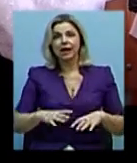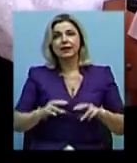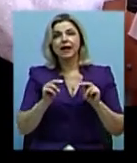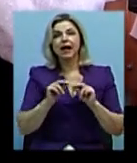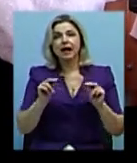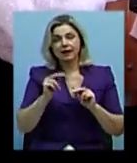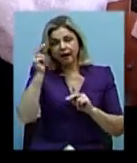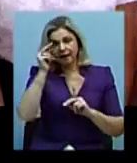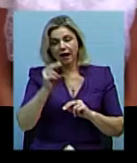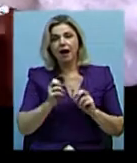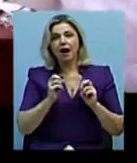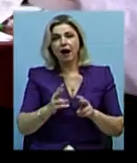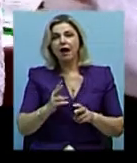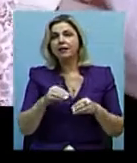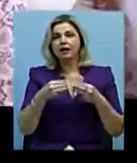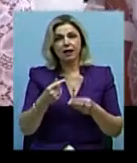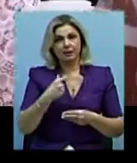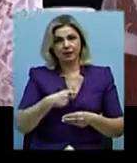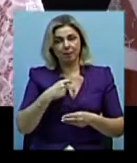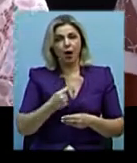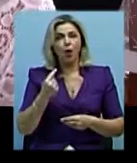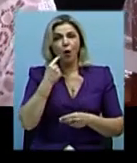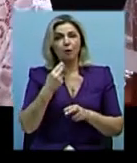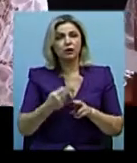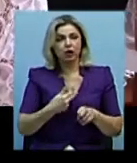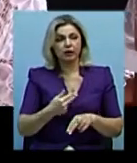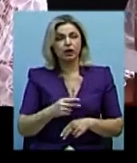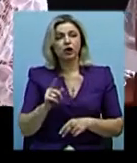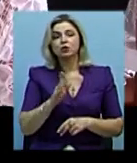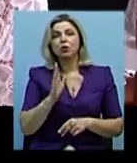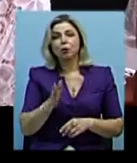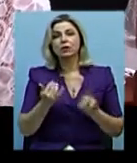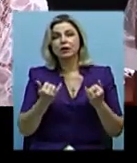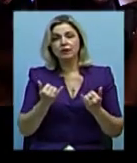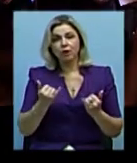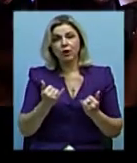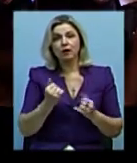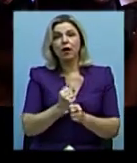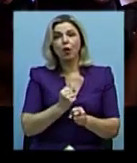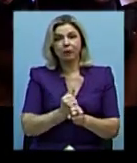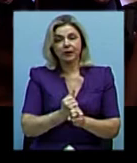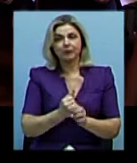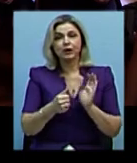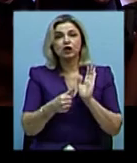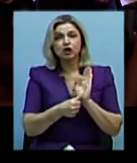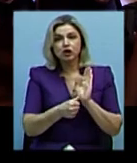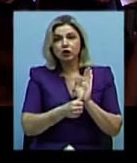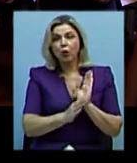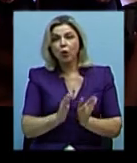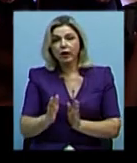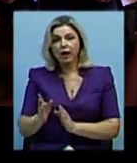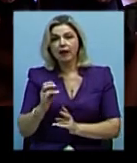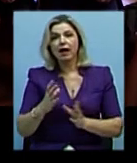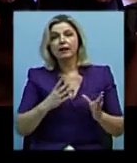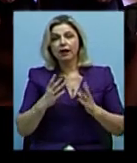ображати». Як ви думаєте, по чому ми будемо з вами розмовляти сьогодні? Шостий сьогодні на тренінгу,